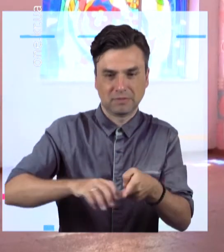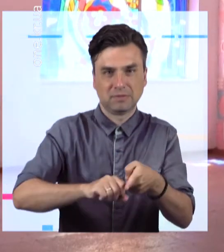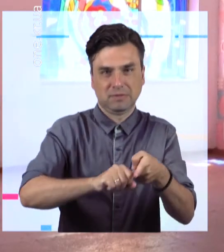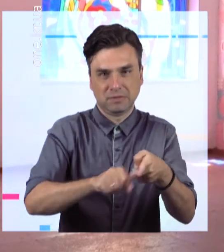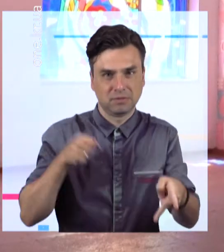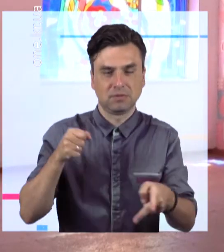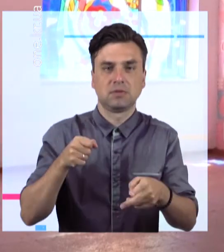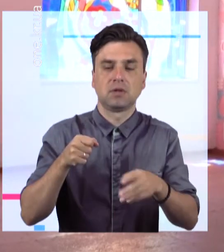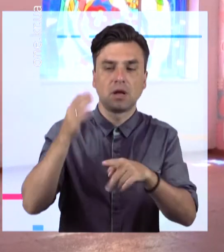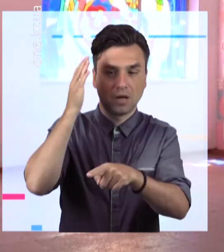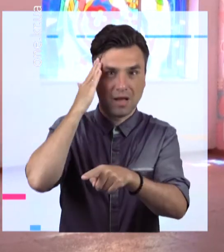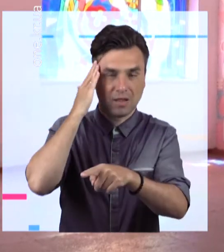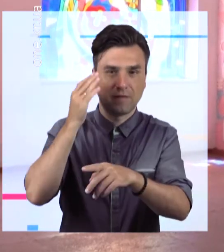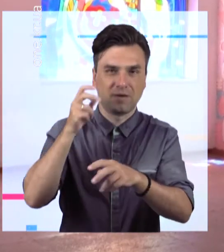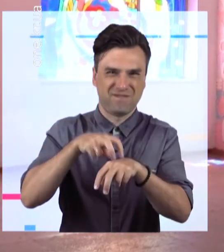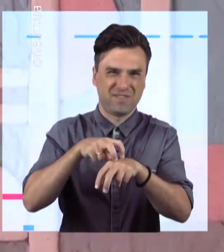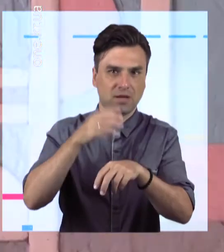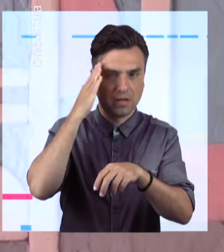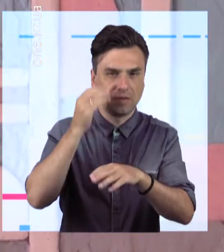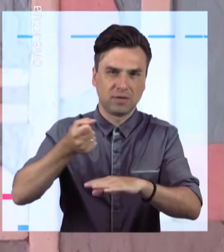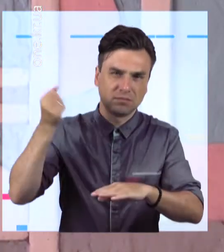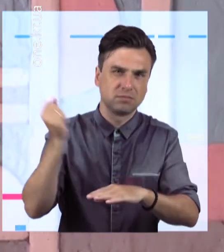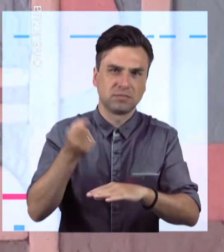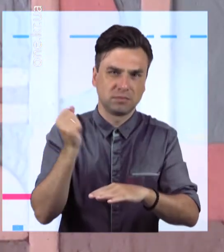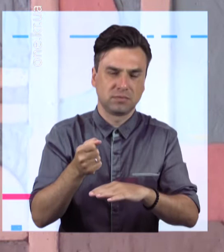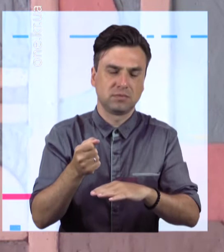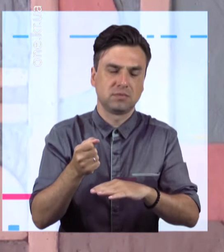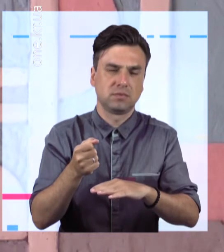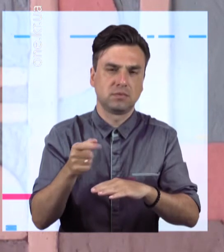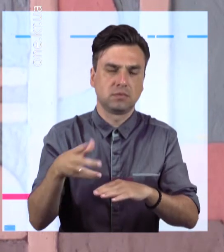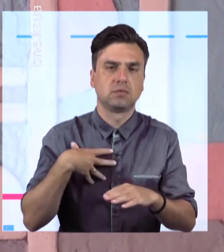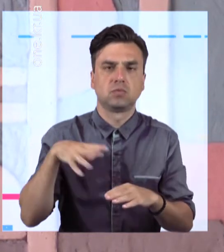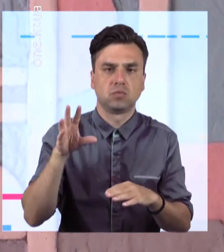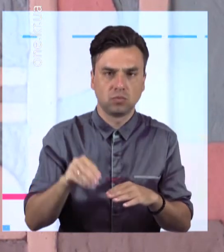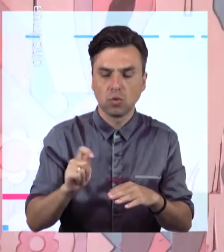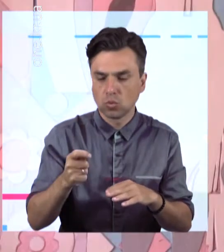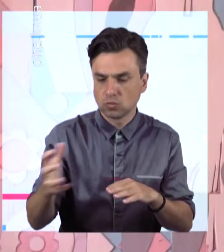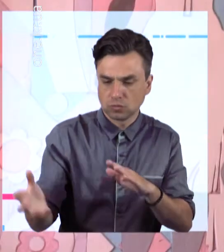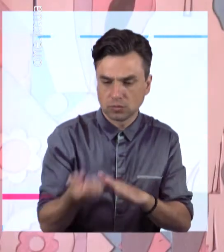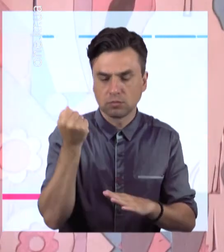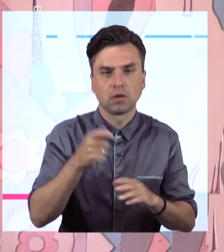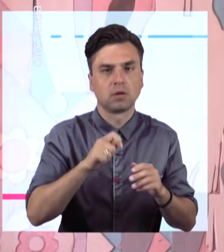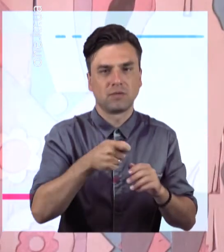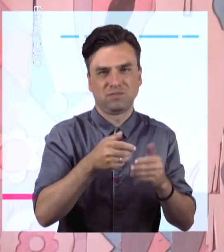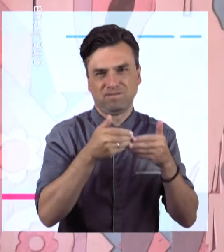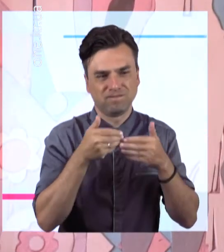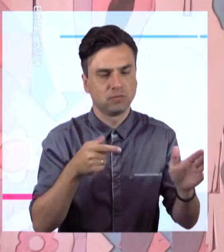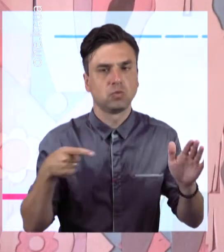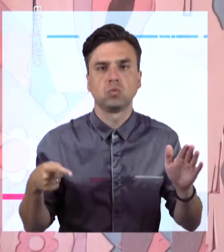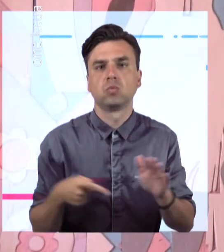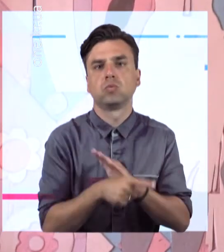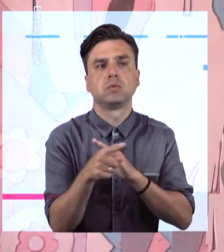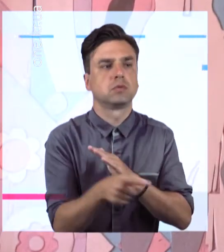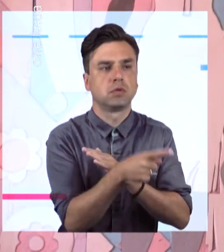Один з яких виявився смертельним, після чого забрав у медпрацівника ключі і втік в невідомому напрямку.